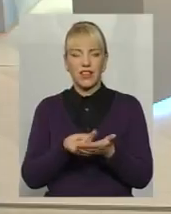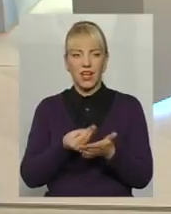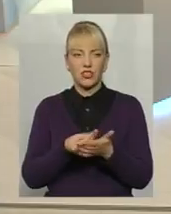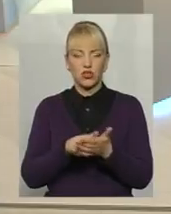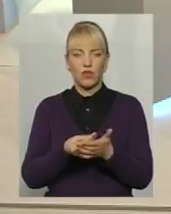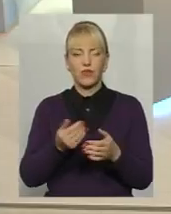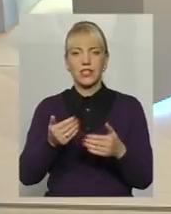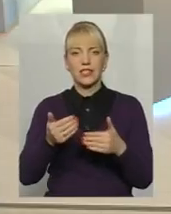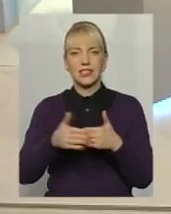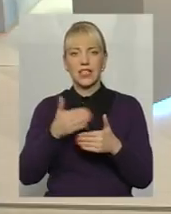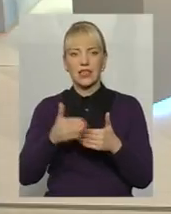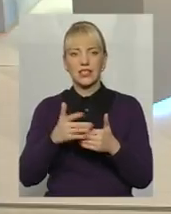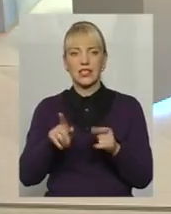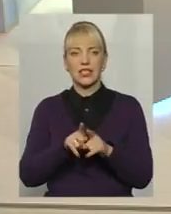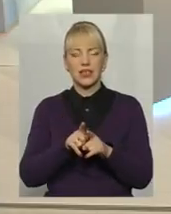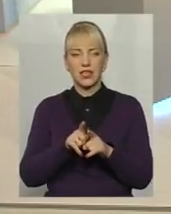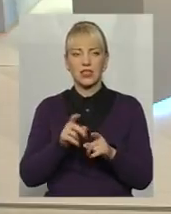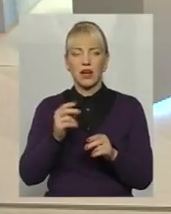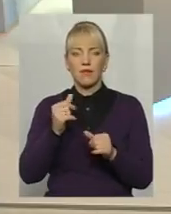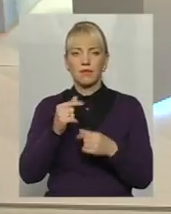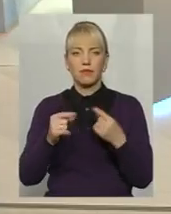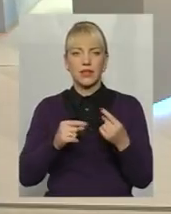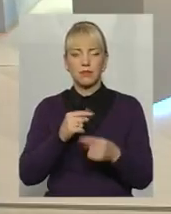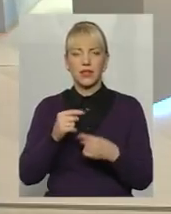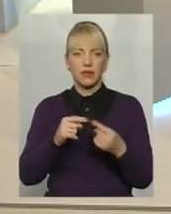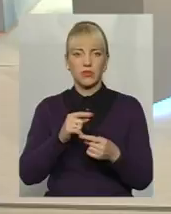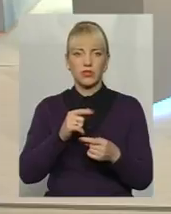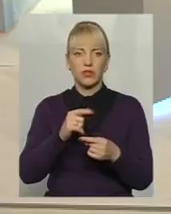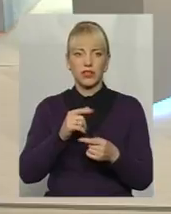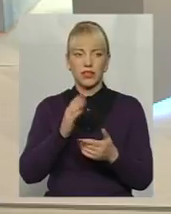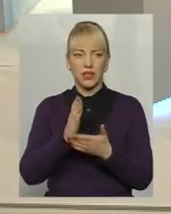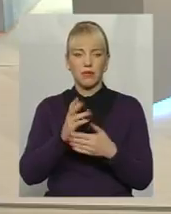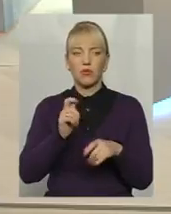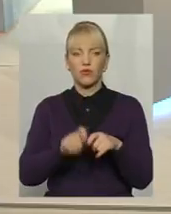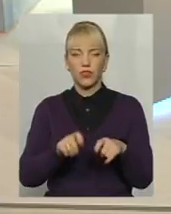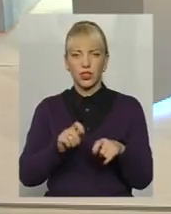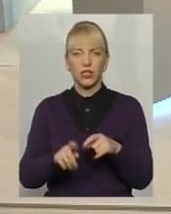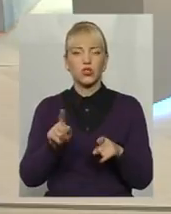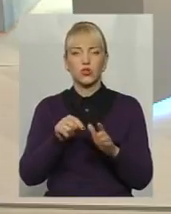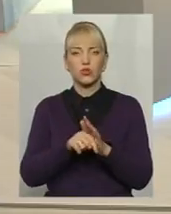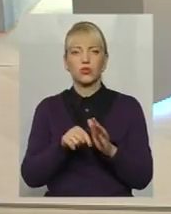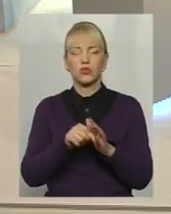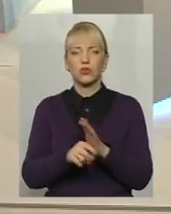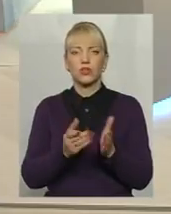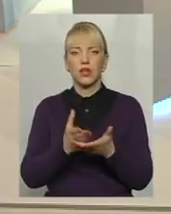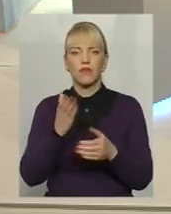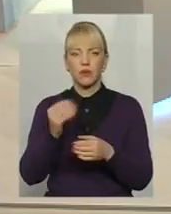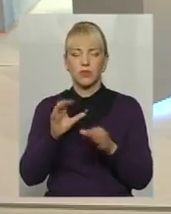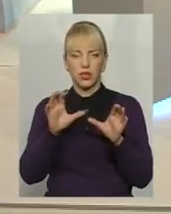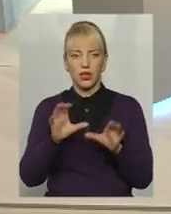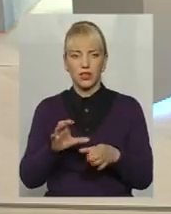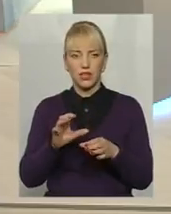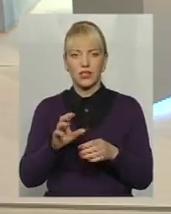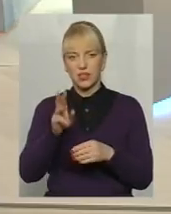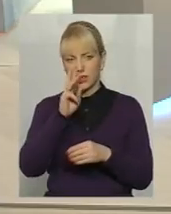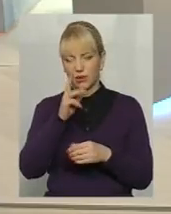теж підприємці не позбавлені перевірок, якщо стосується виплати і легалізації зарплати.